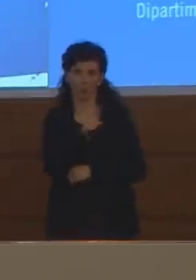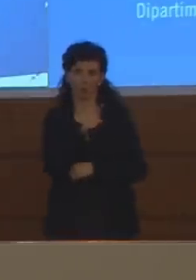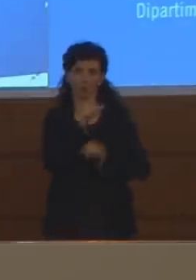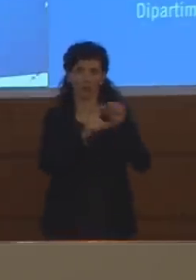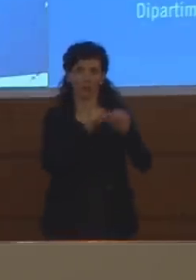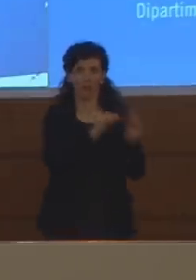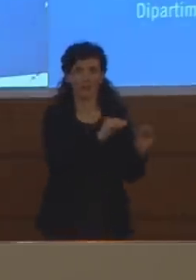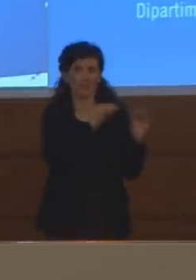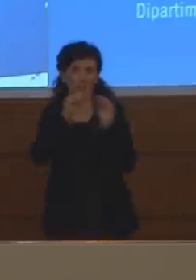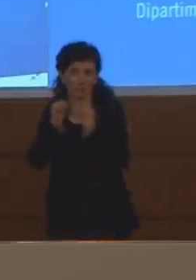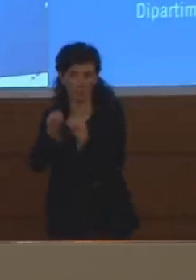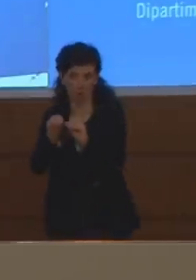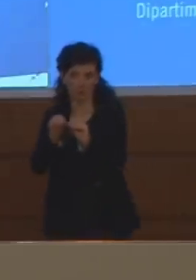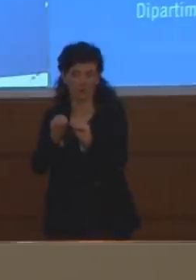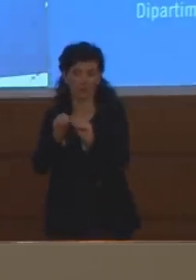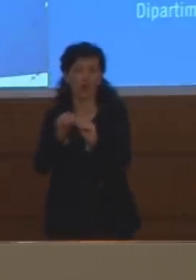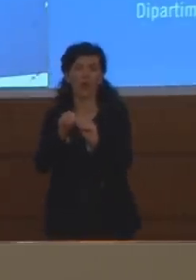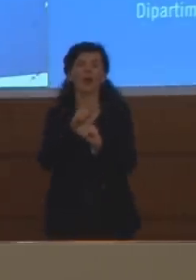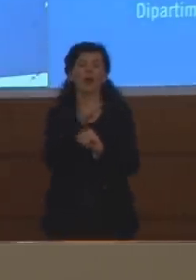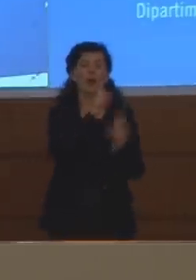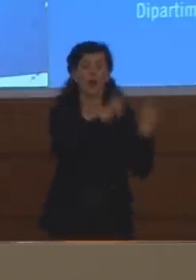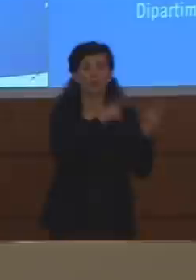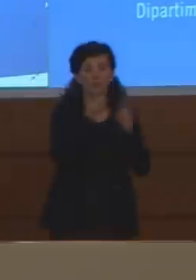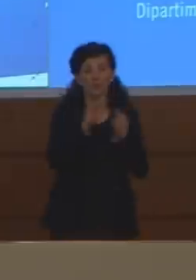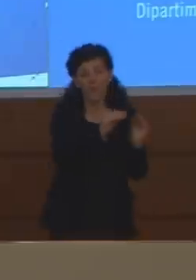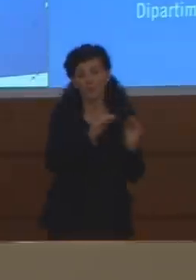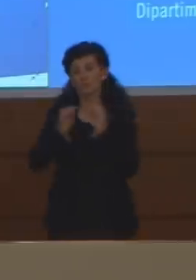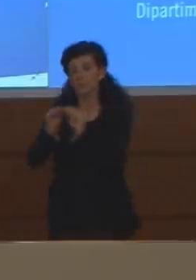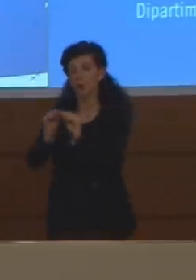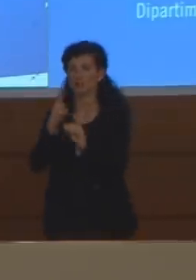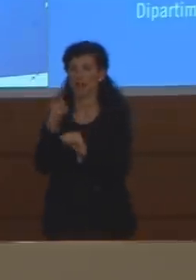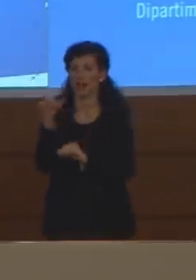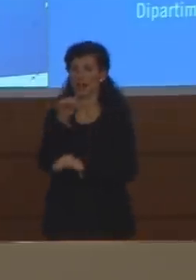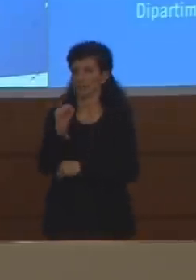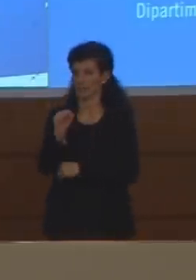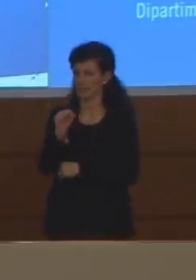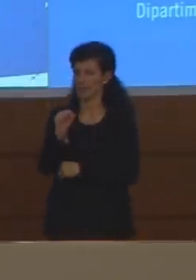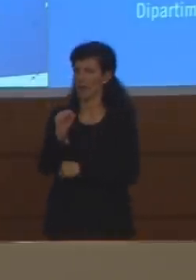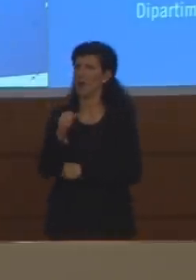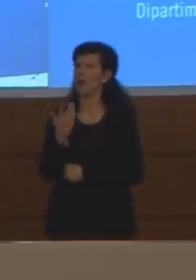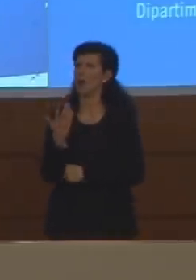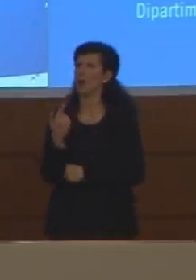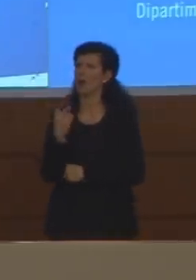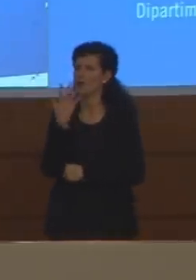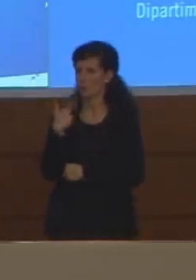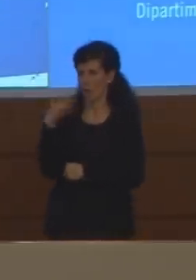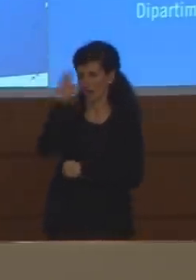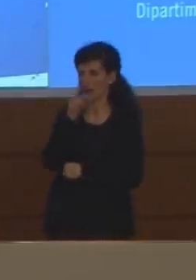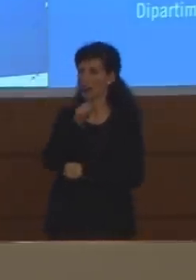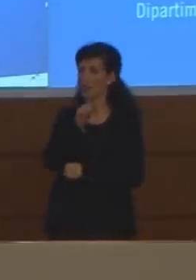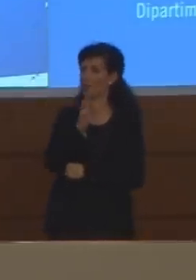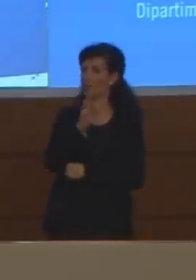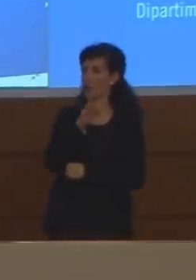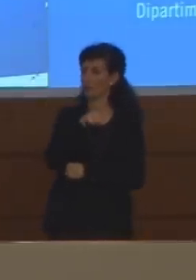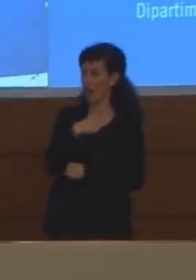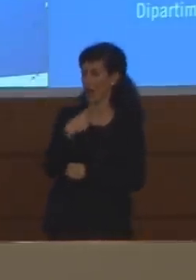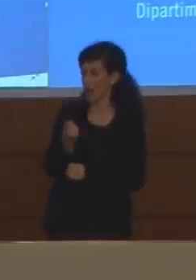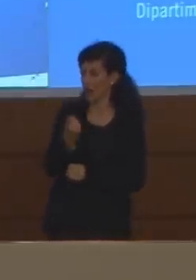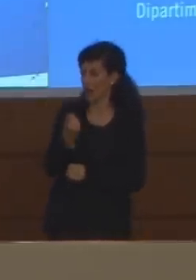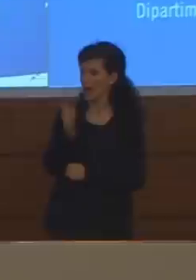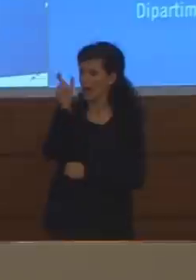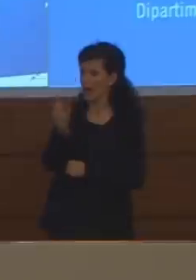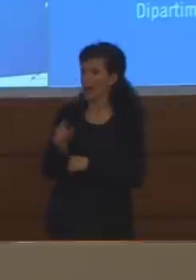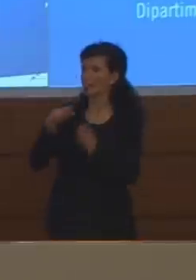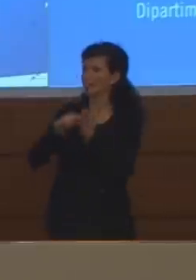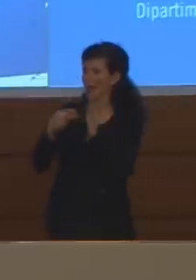fase, dagli ospedali alle RSA. Volevo capire, quando parlava di tecnici, evidentemente immagino si riferisse anche all'unità di crisi